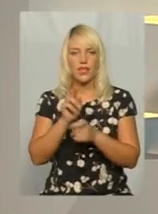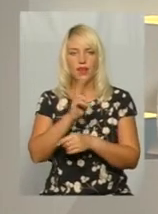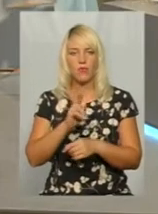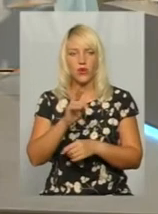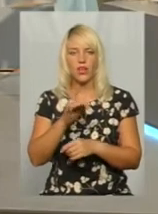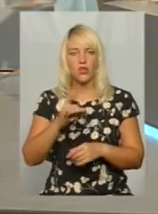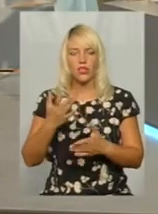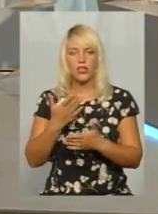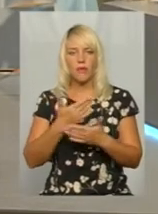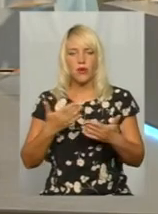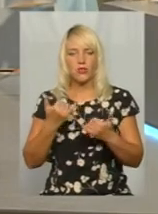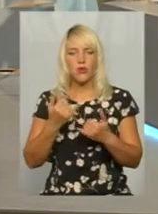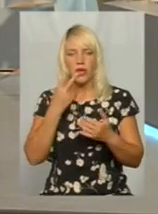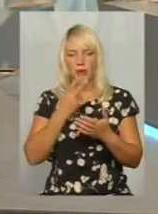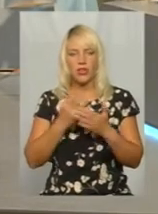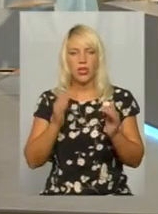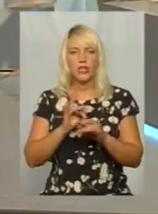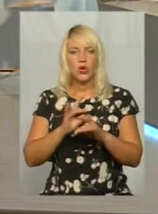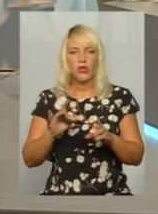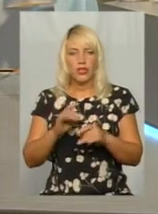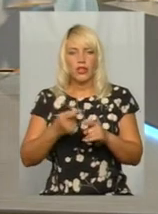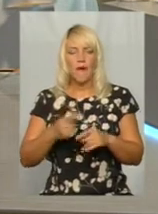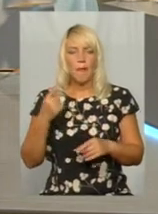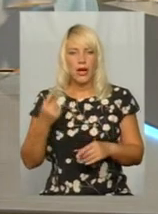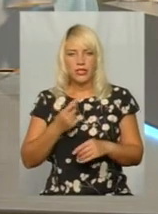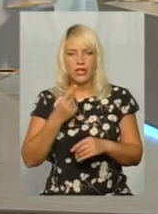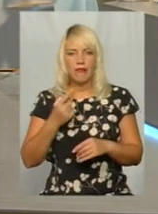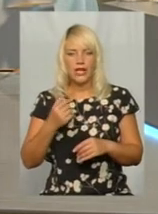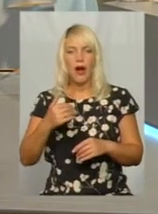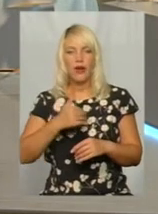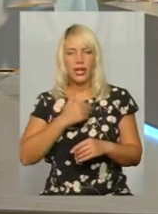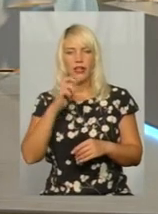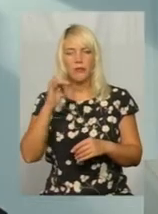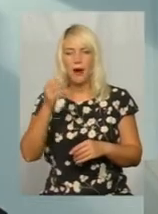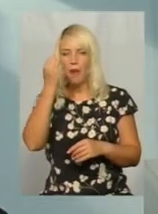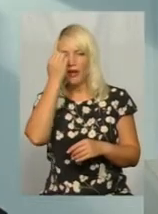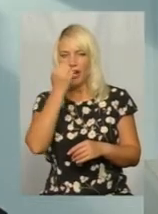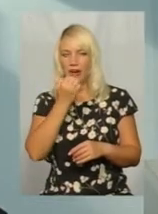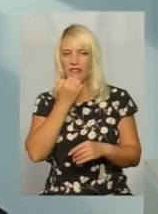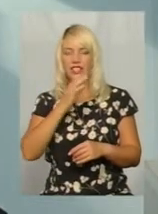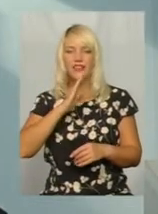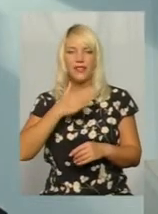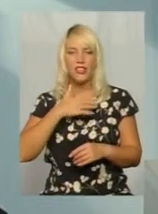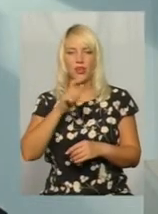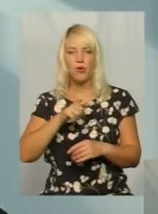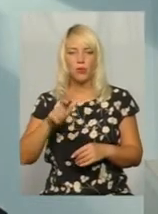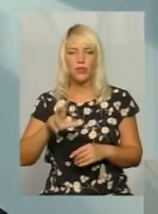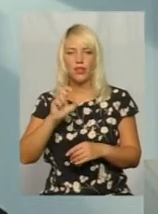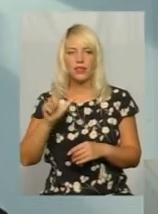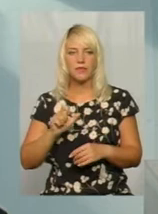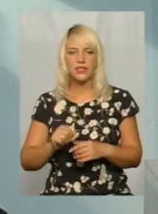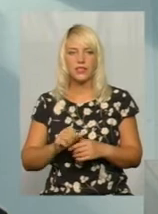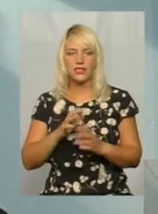який ми щойно бачили сюжети? Перш за все, хотілося б подякувати нашим громадянам, жителям села